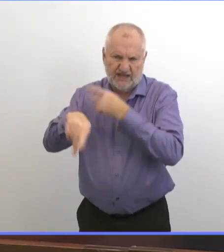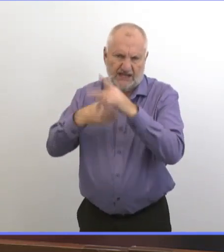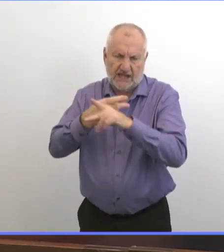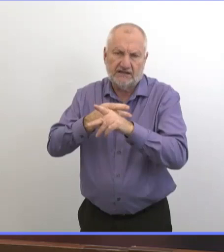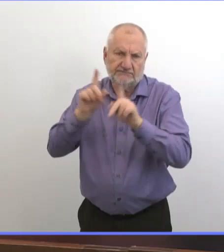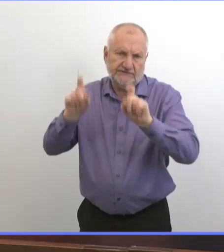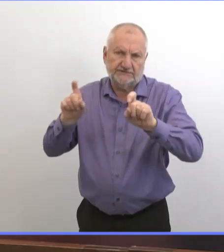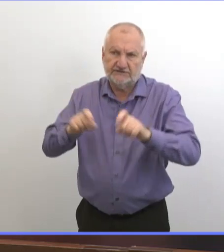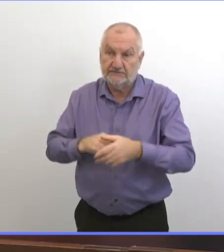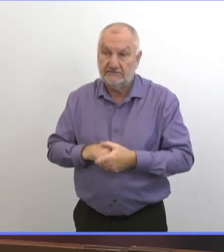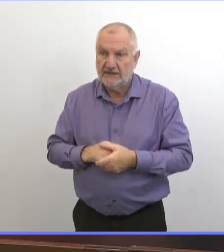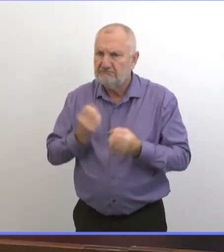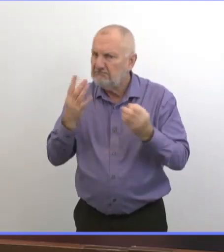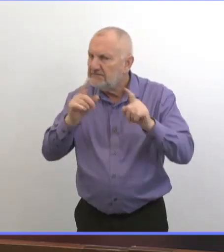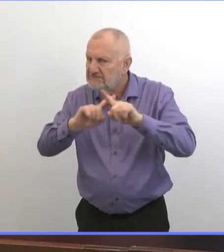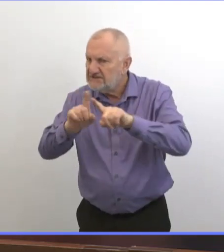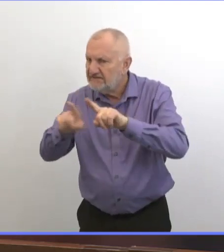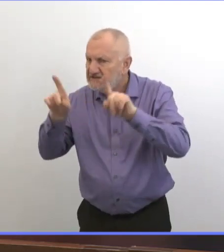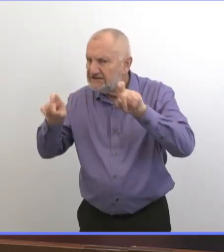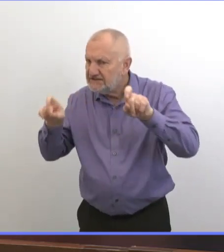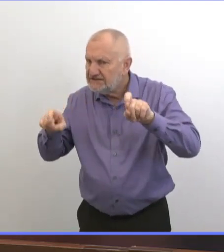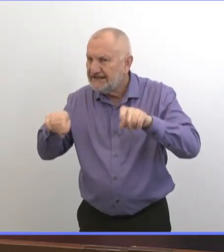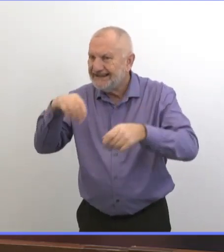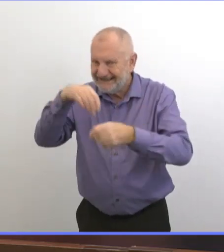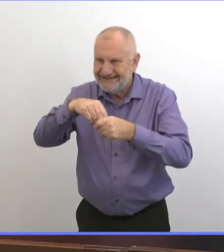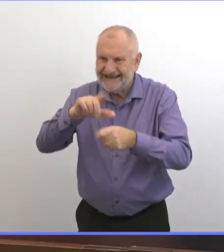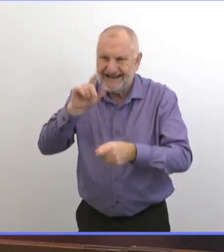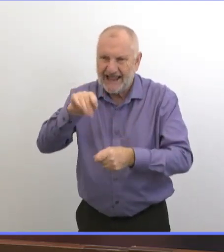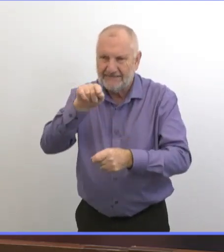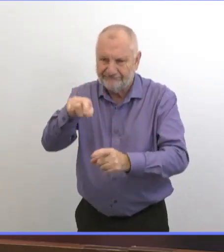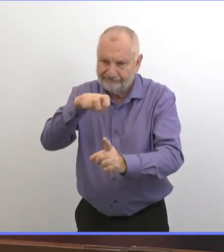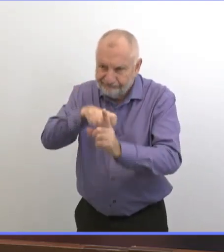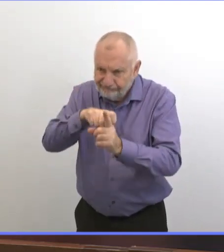Ça permet d'identifier, entre autres, les micro-organismes.